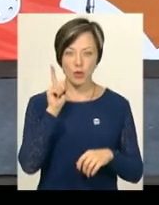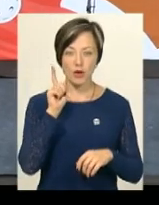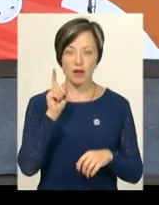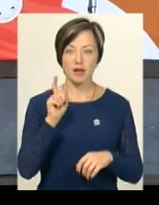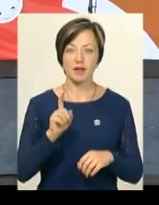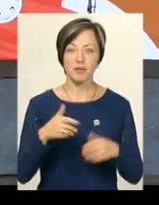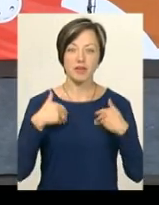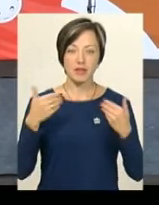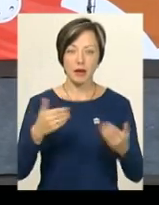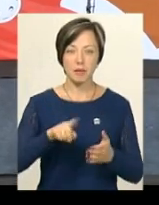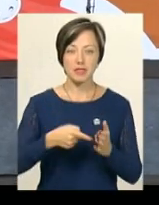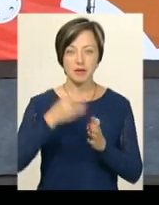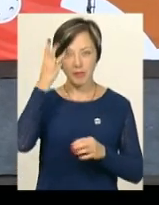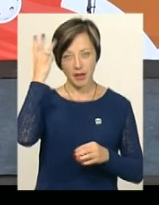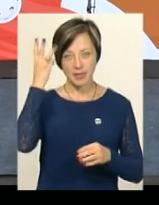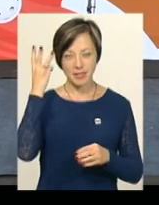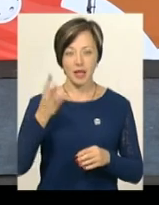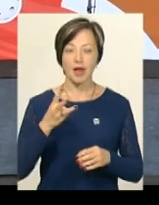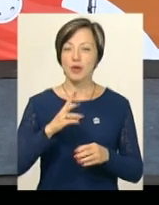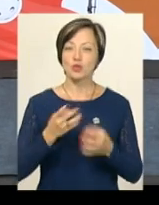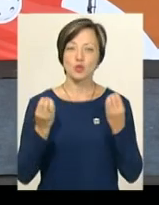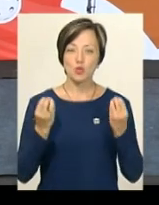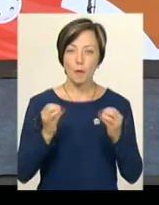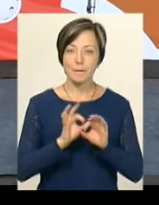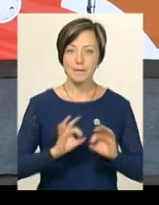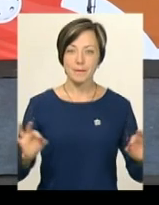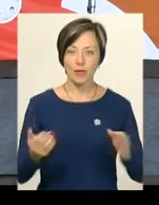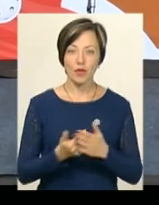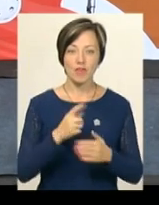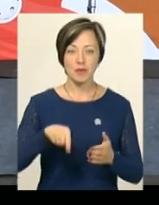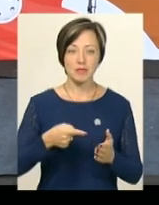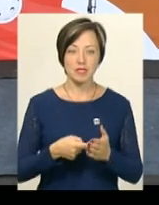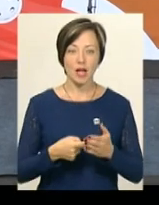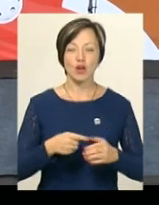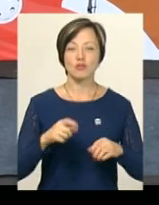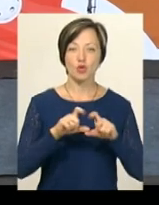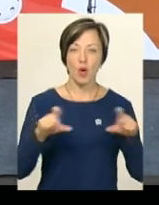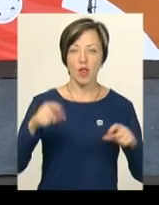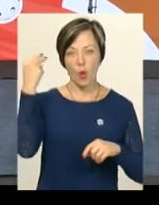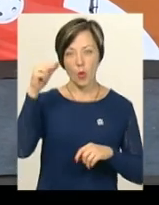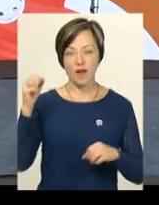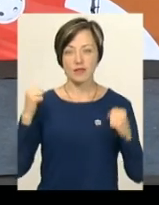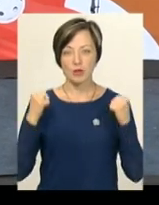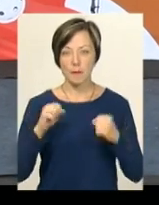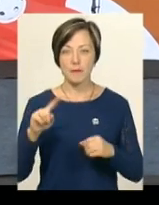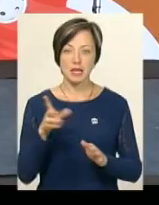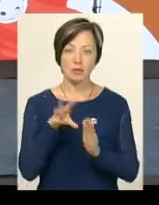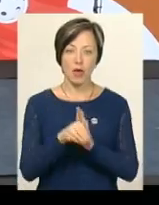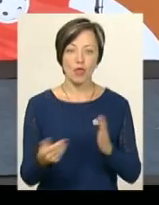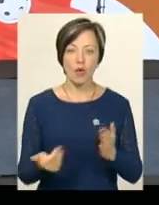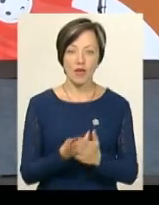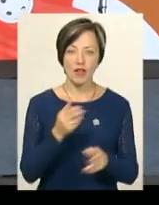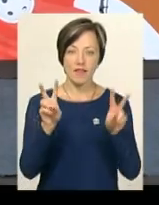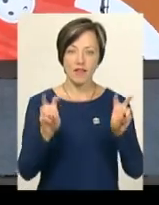привітати, місто Хмельницький – супернове місто, якому в школах на уроках фізкультури першими запроваджують нові